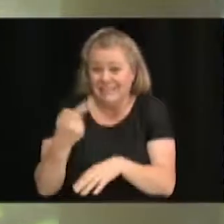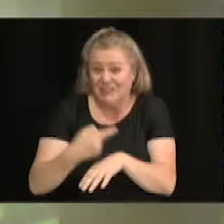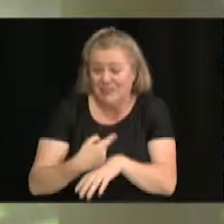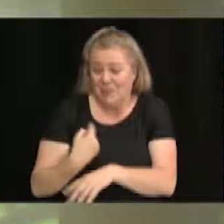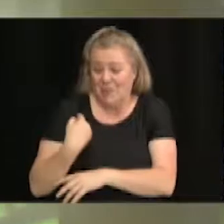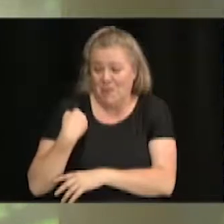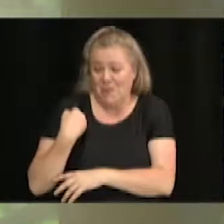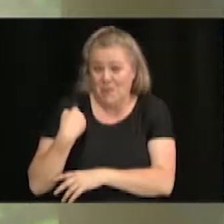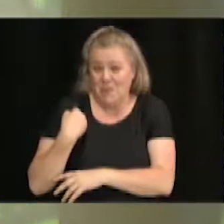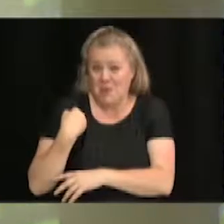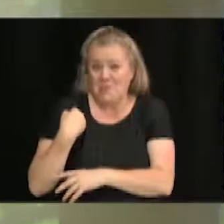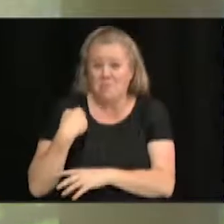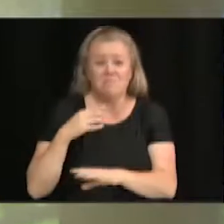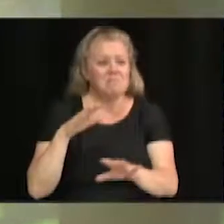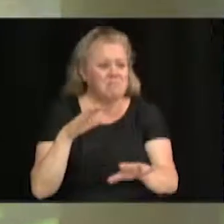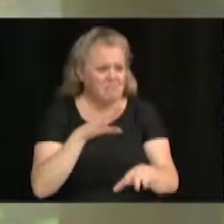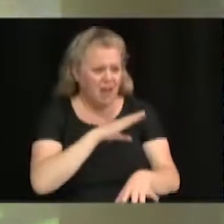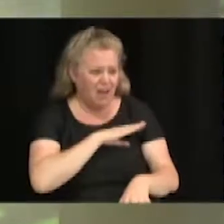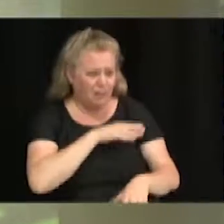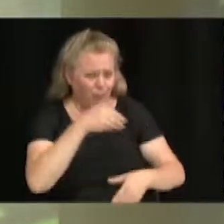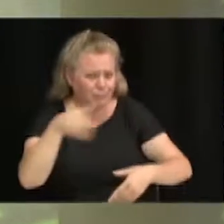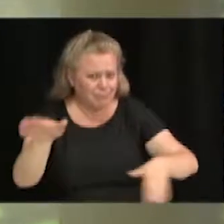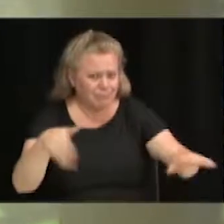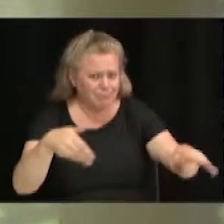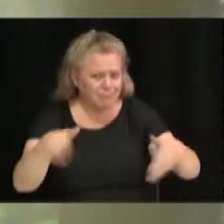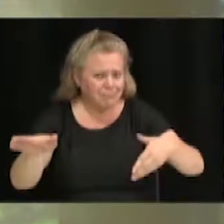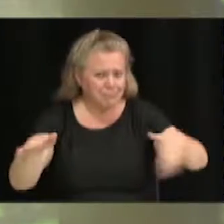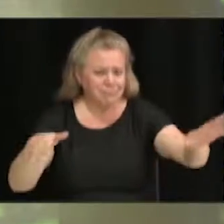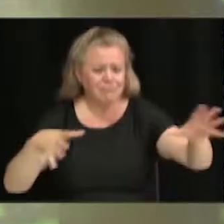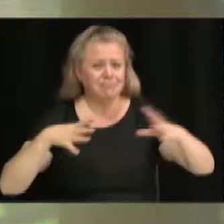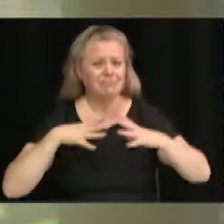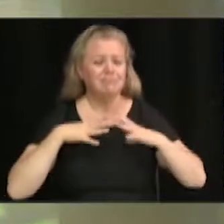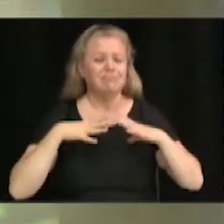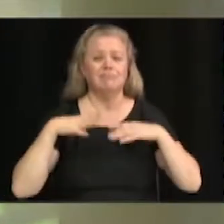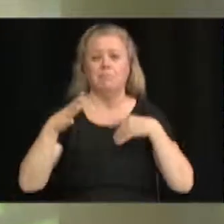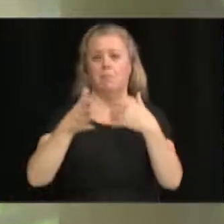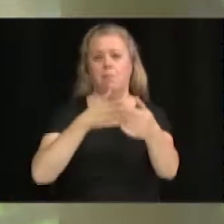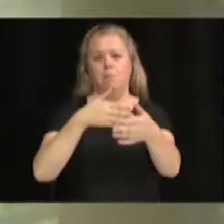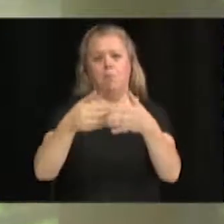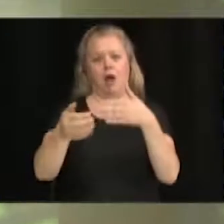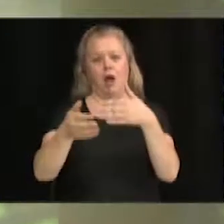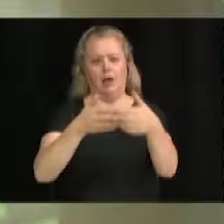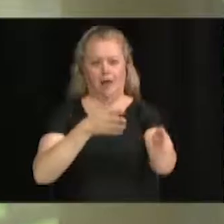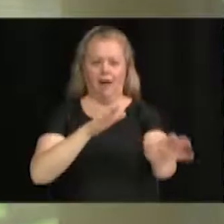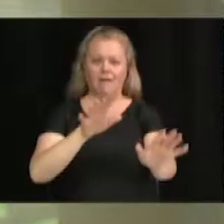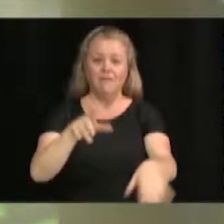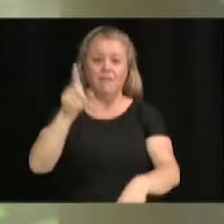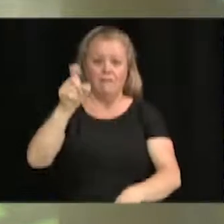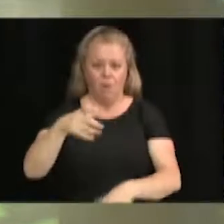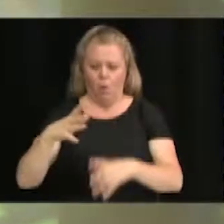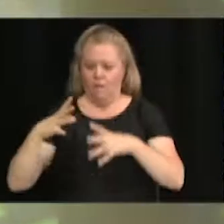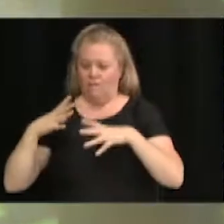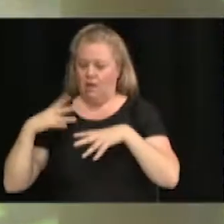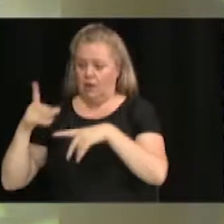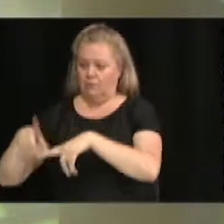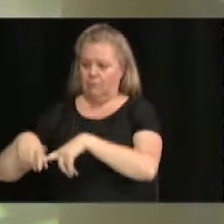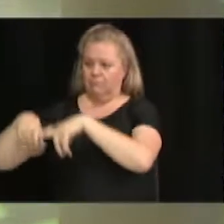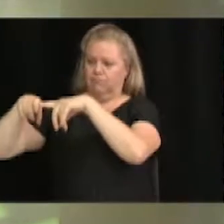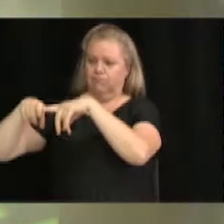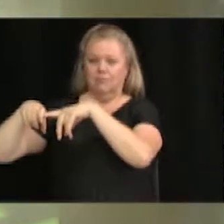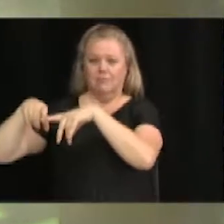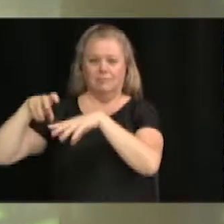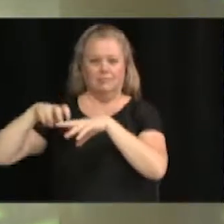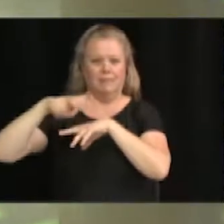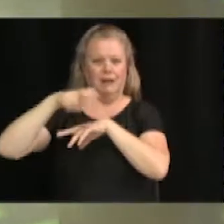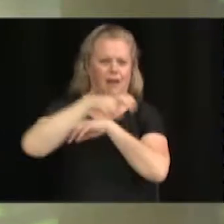si quelques-uns d'entre nous étions en vacances. Ça valait la peine de sortir de nos vacances pour cette annonce. Donc, le 7 août